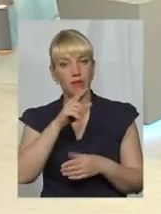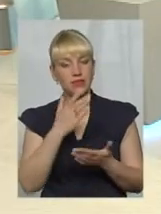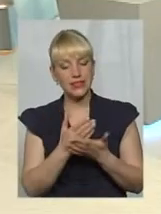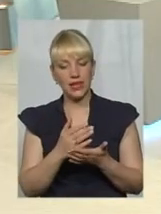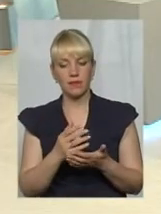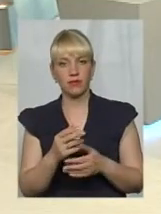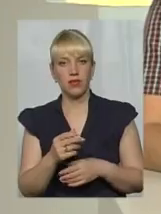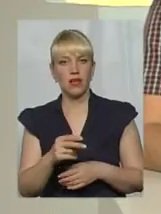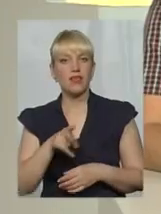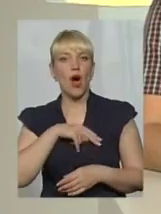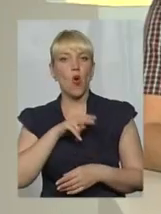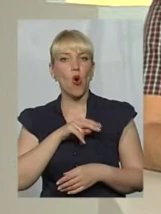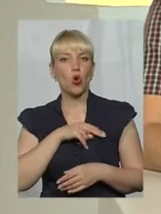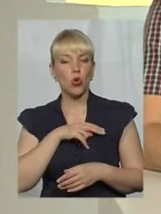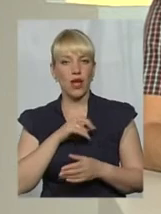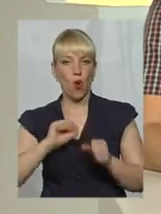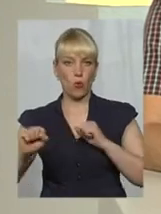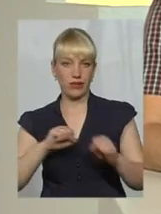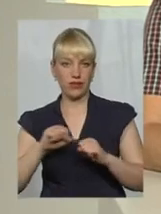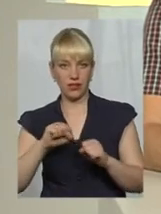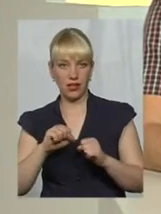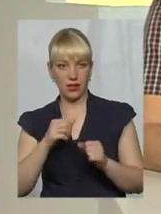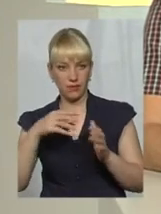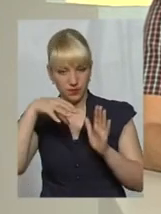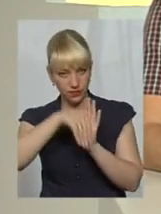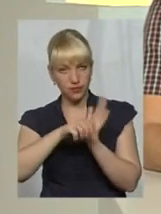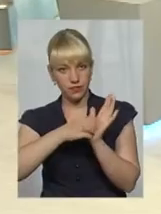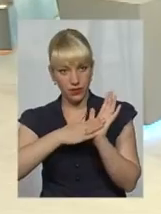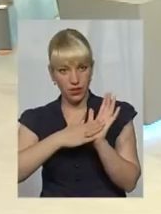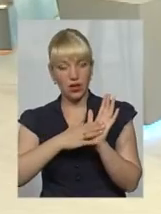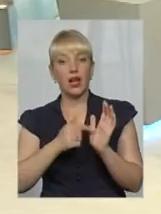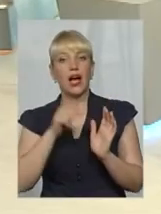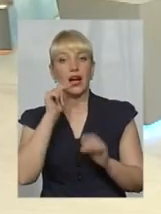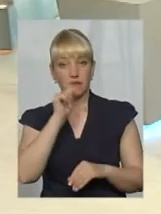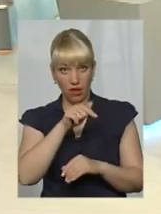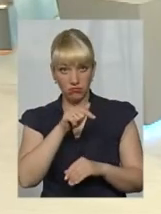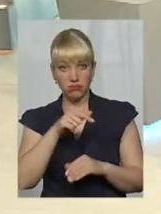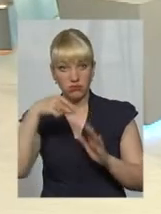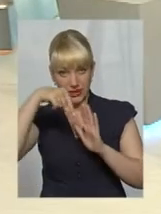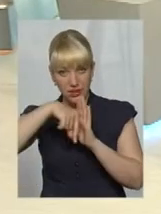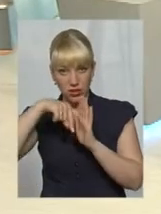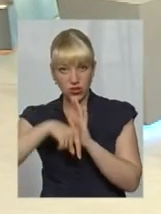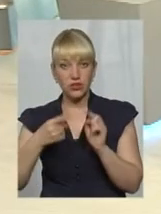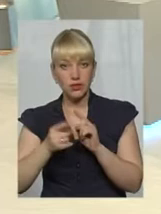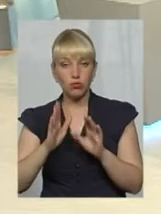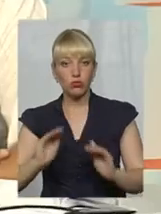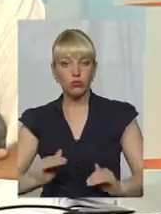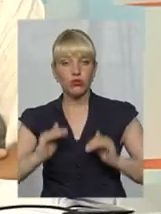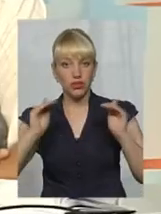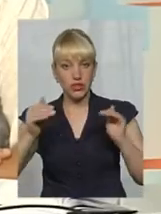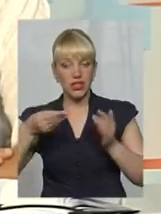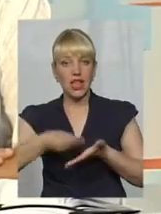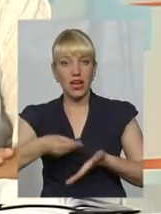можна припустити, що тарифи підвищаться? Звичайно. Звичайно. Наскільки вони